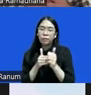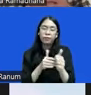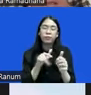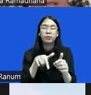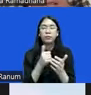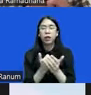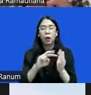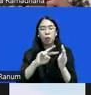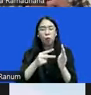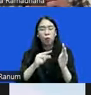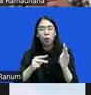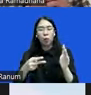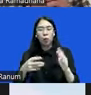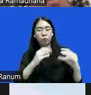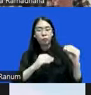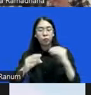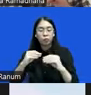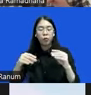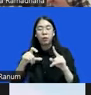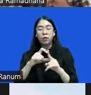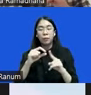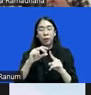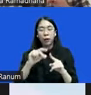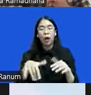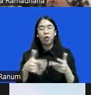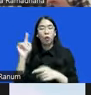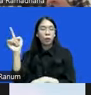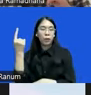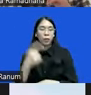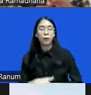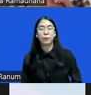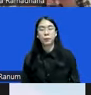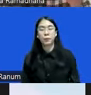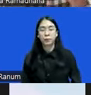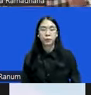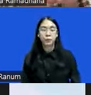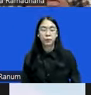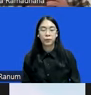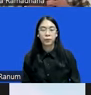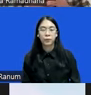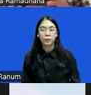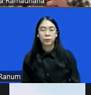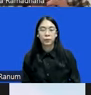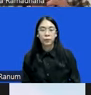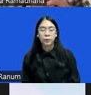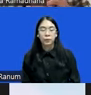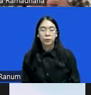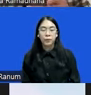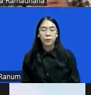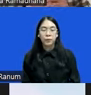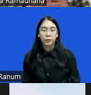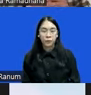pembahasan, baik di DPR maupun di pemerintah. Nah kemudian sudah barang tentu terkait dengan